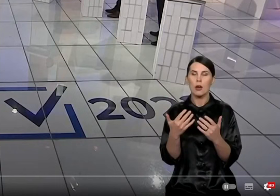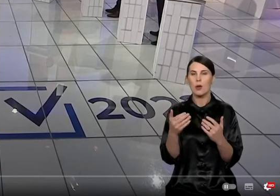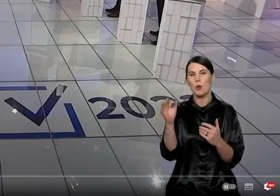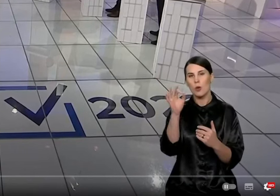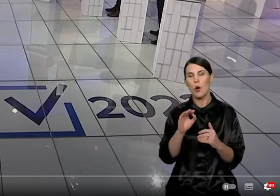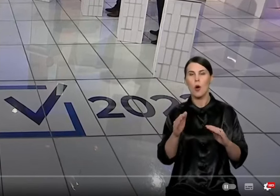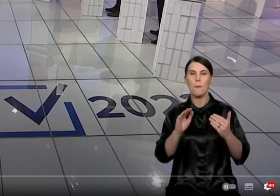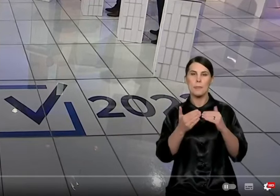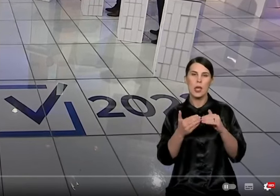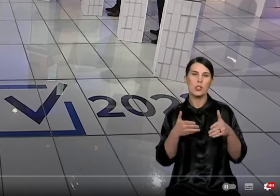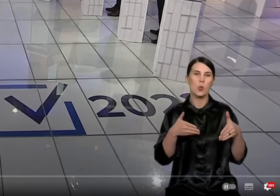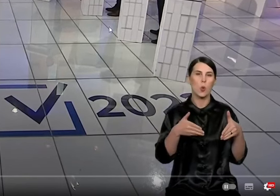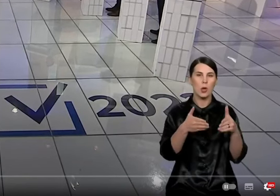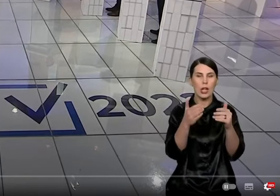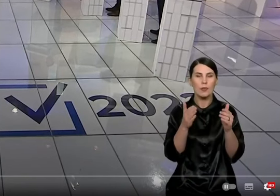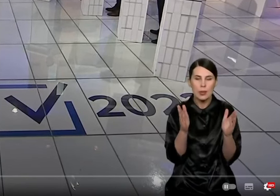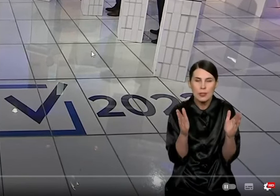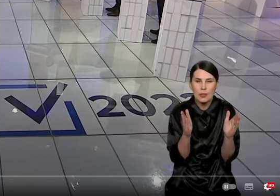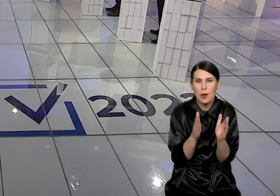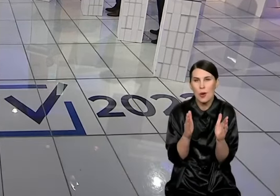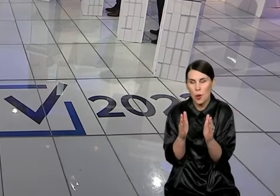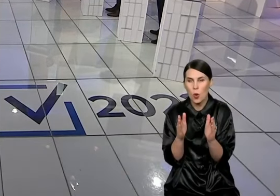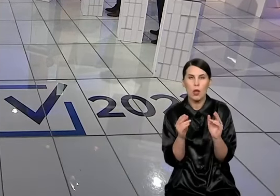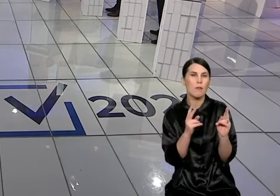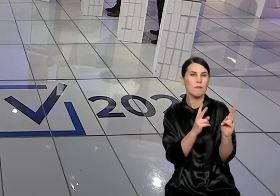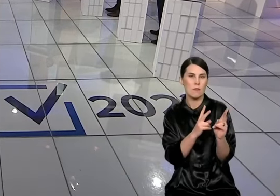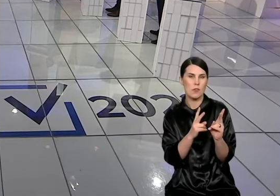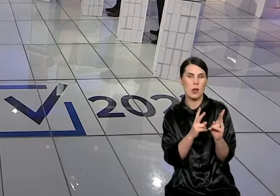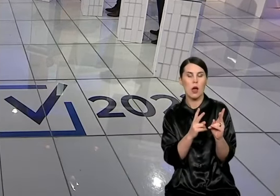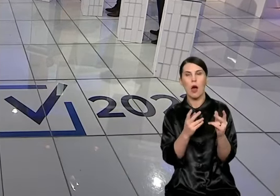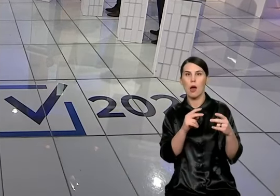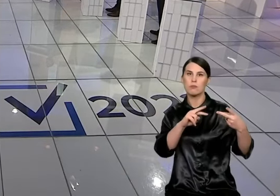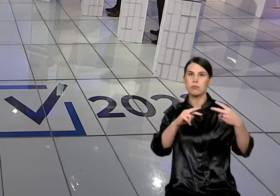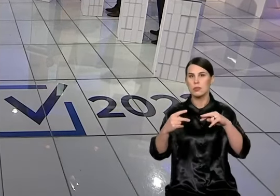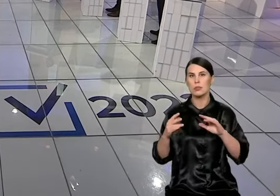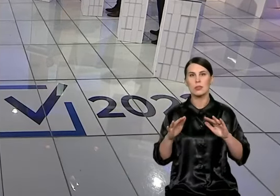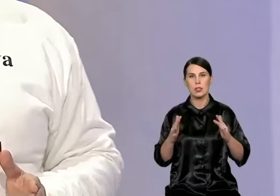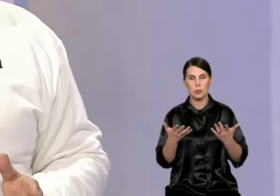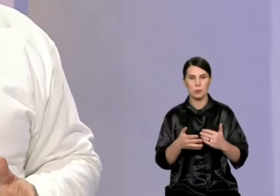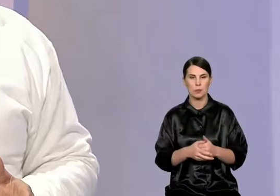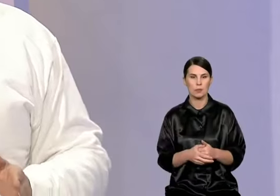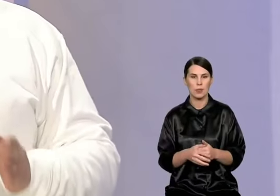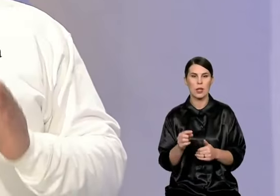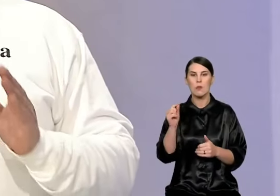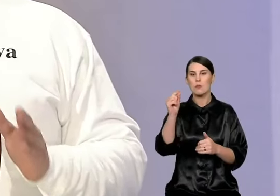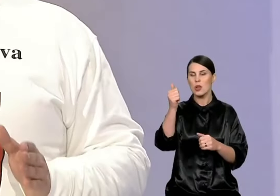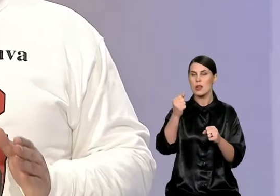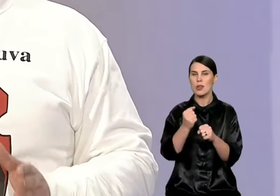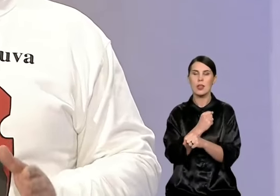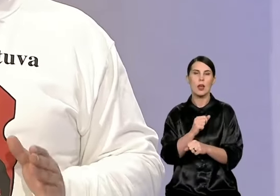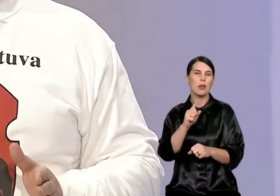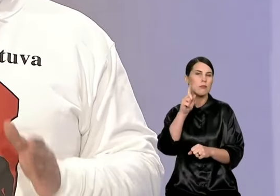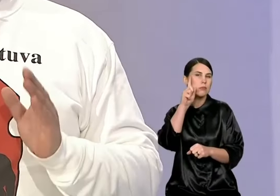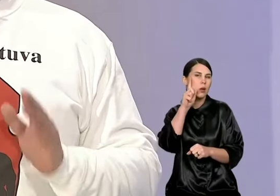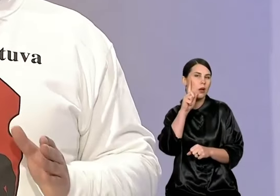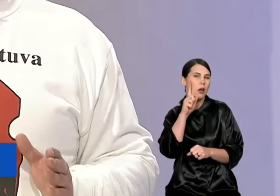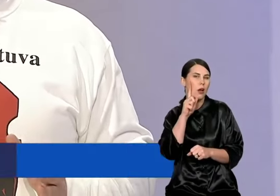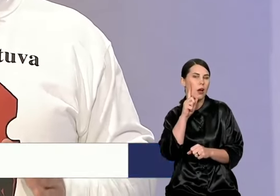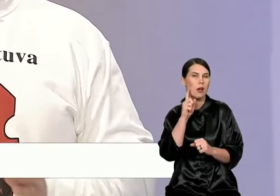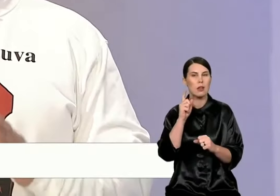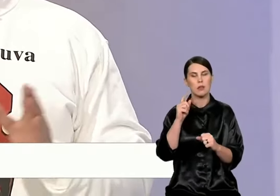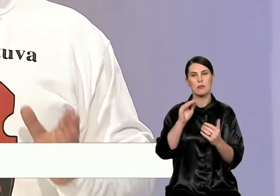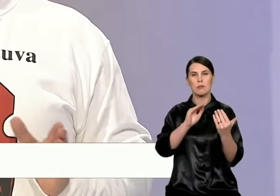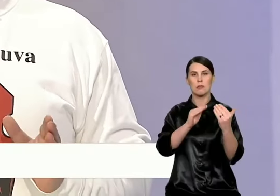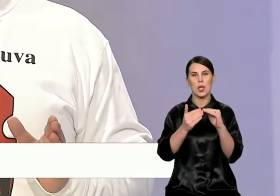tvarkytumėt miesto gatvės, atsako Romojus Girinskas. Ačiū, kad dabartinio Tai visų pirma, miestas turi būti patogus miestiečiams. Tai mes turime atsižiūrėti į